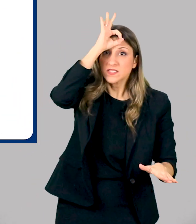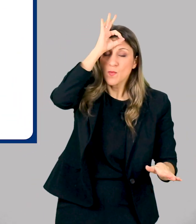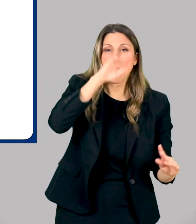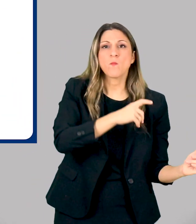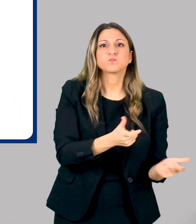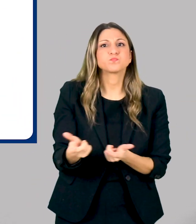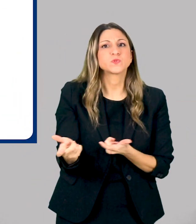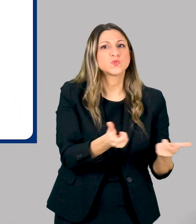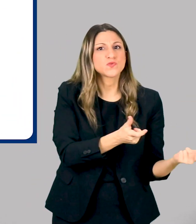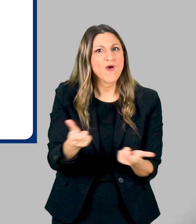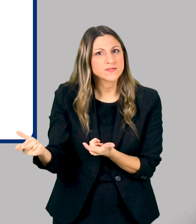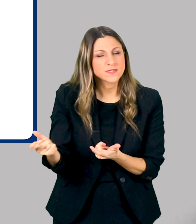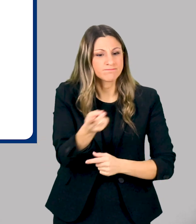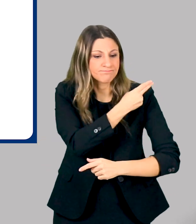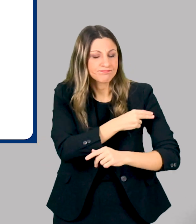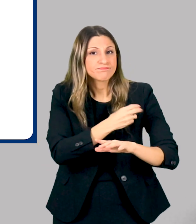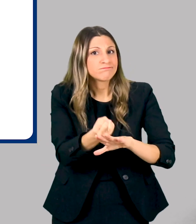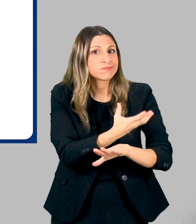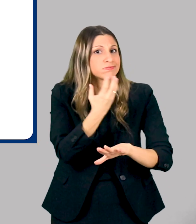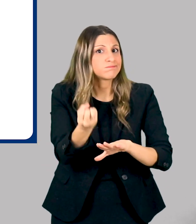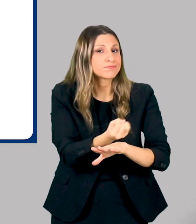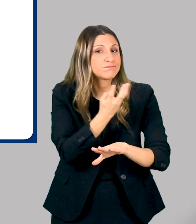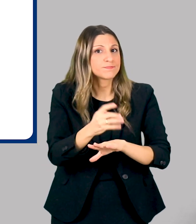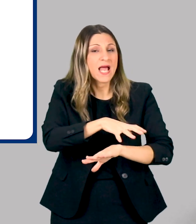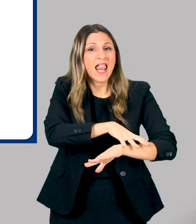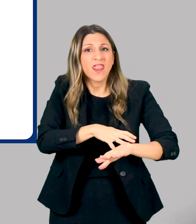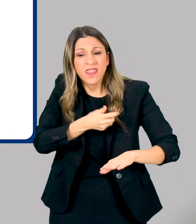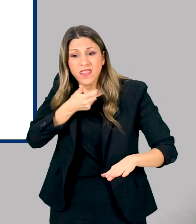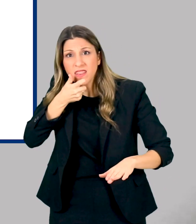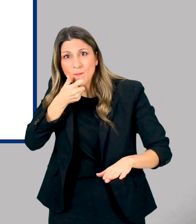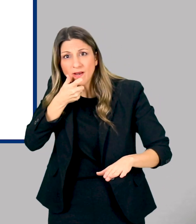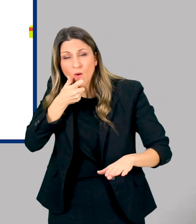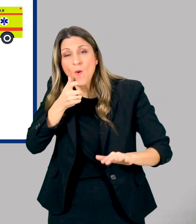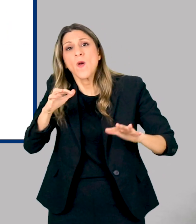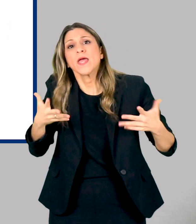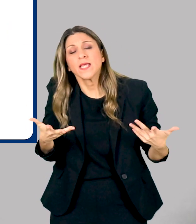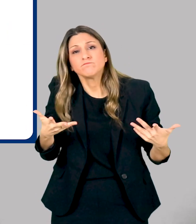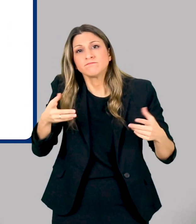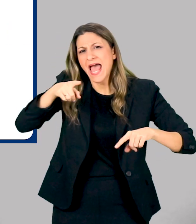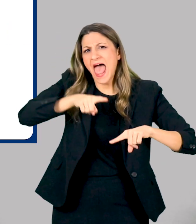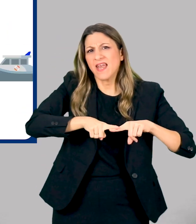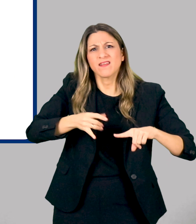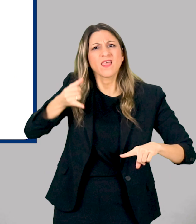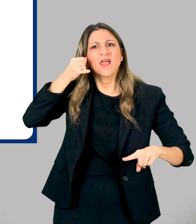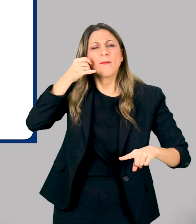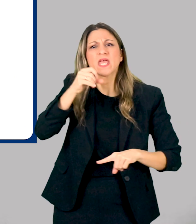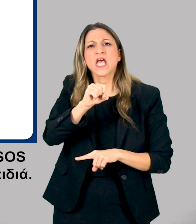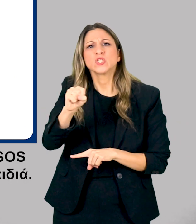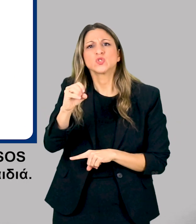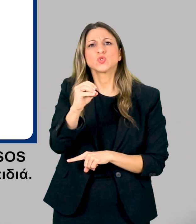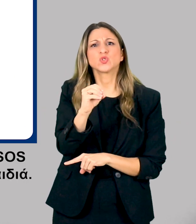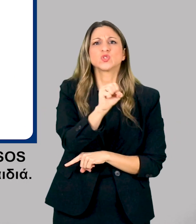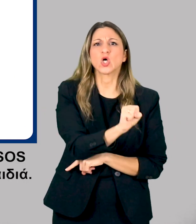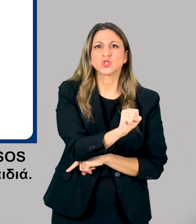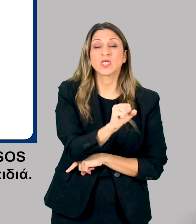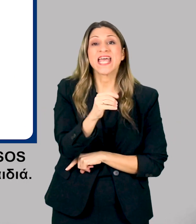συνδέει άμεσα με την αστυνομία, το πυροσβεστικό σώμα, το ΕΚΑΒ, το λιμενικό σώμα, καθώς επίσης